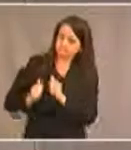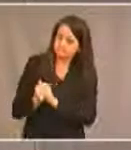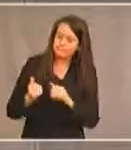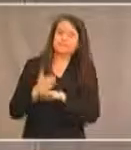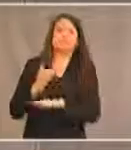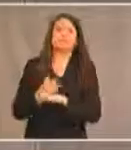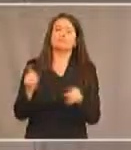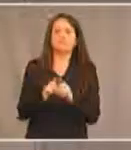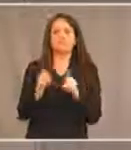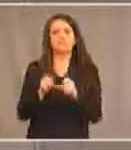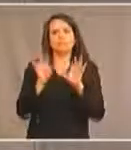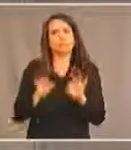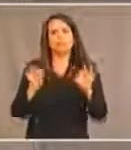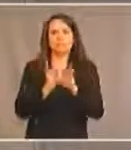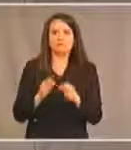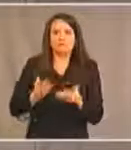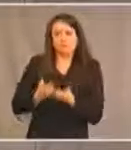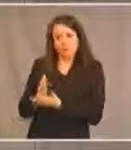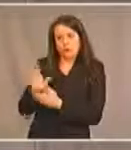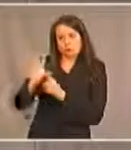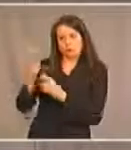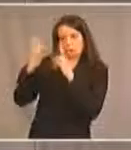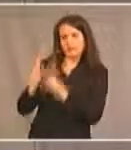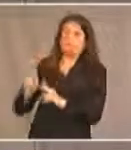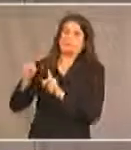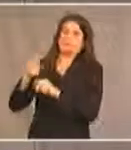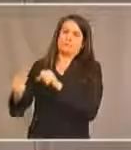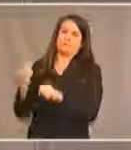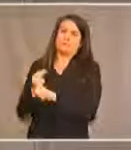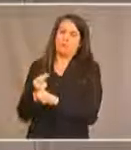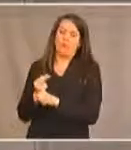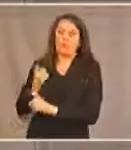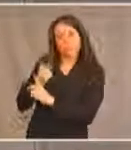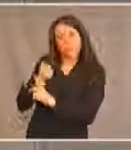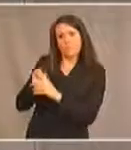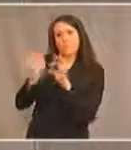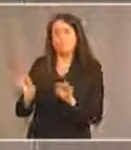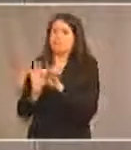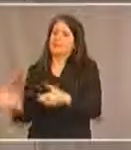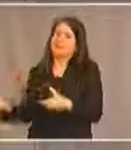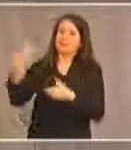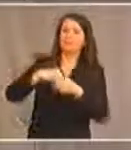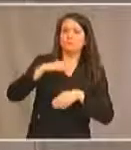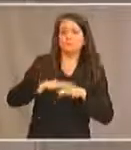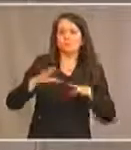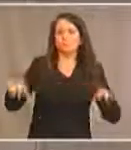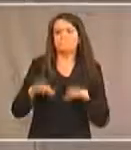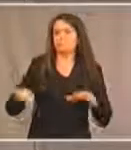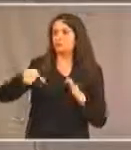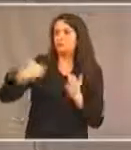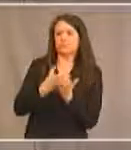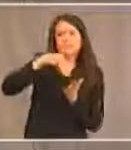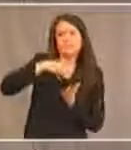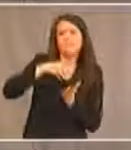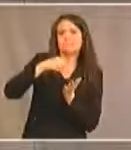appuyer les droits inhérents et culturels des Premières Nations. Les Premières Nations doivent être incluses dans l'élaboration de tout plan, toute